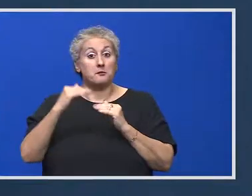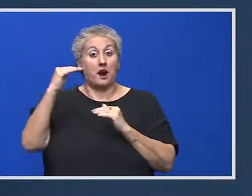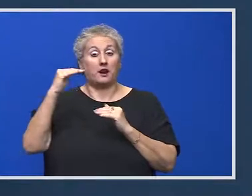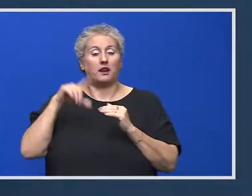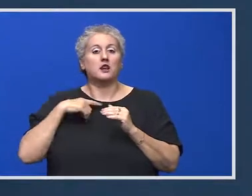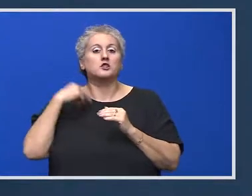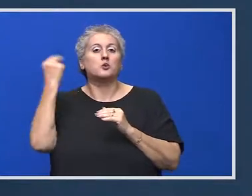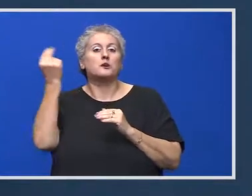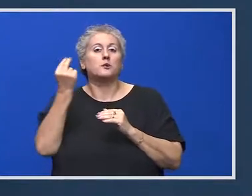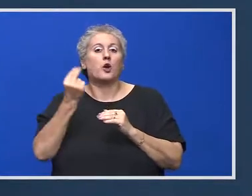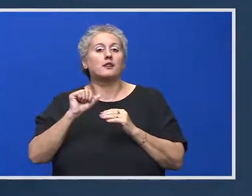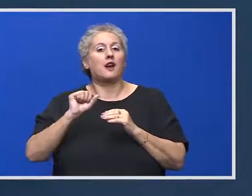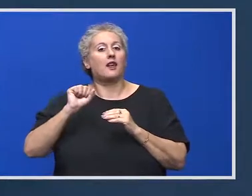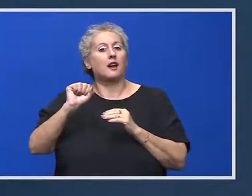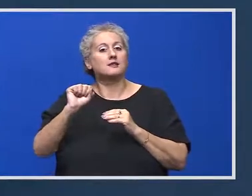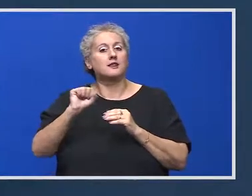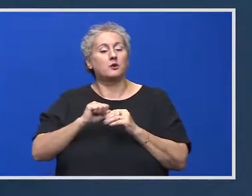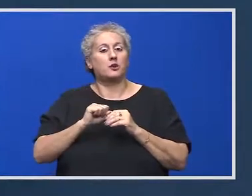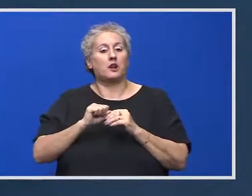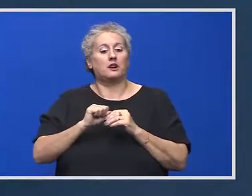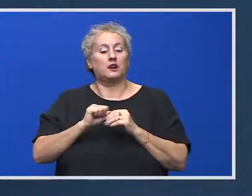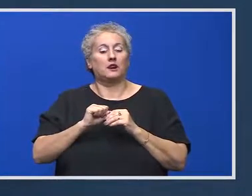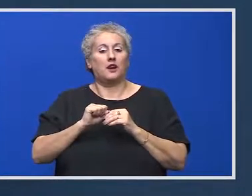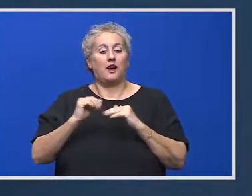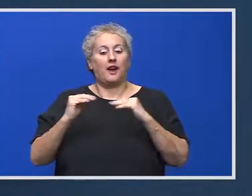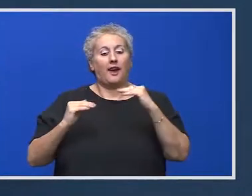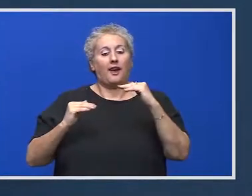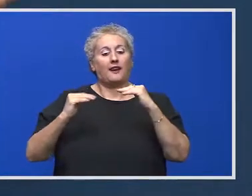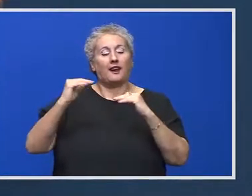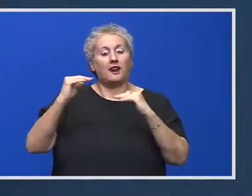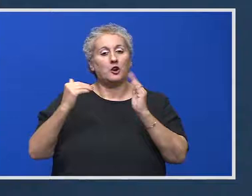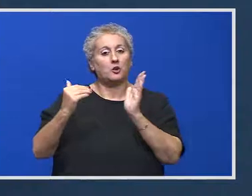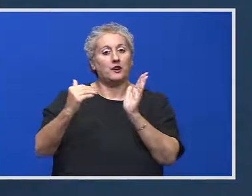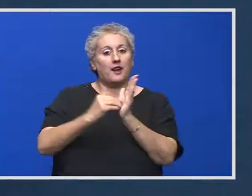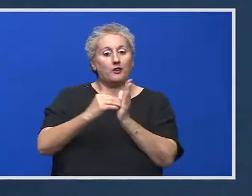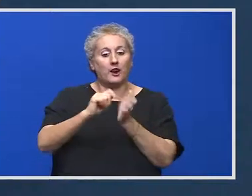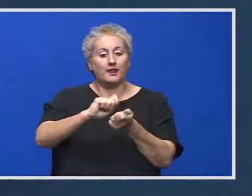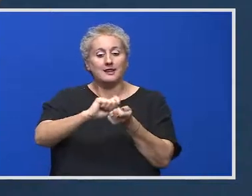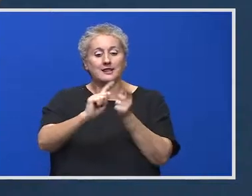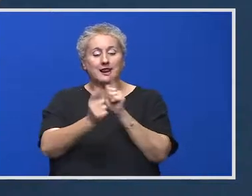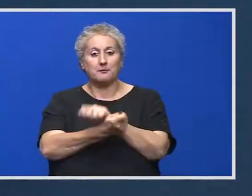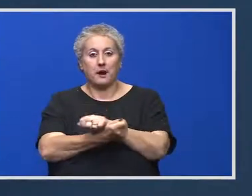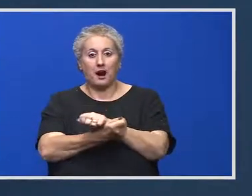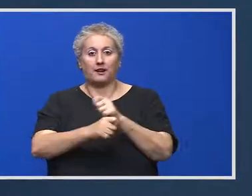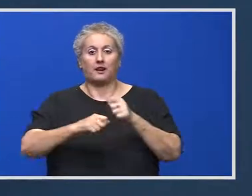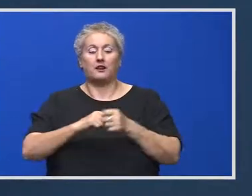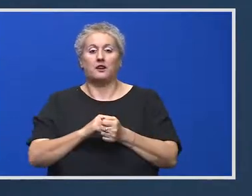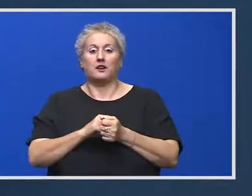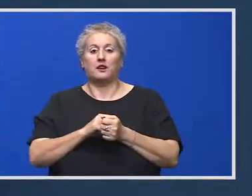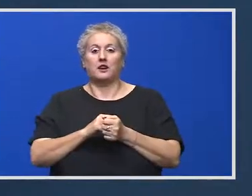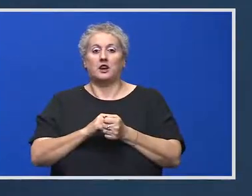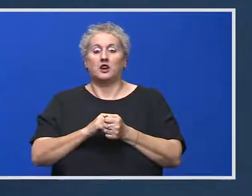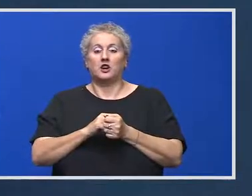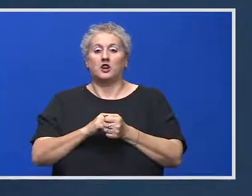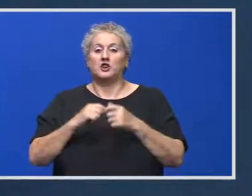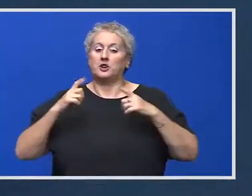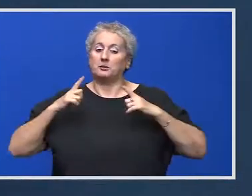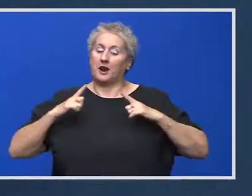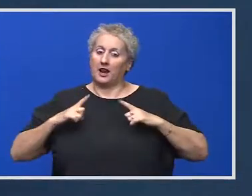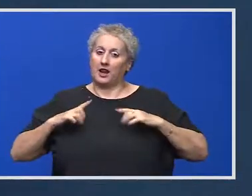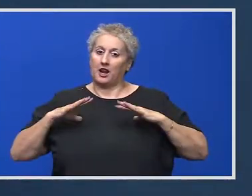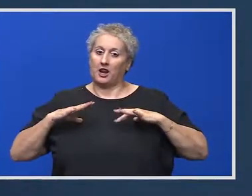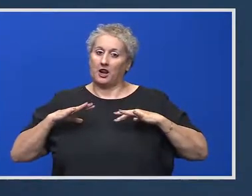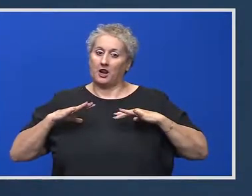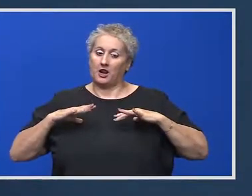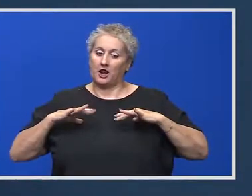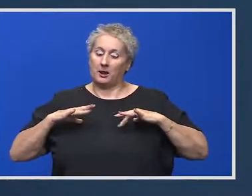proiect care asigură coerență și echilibru între nevoia de schimbare, pe de o parte, și nevoia de predictibilitate în educație, pe de altă